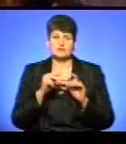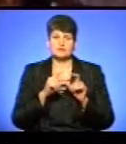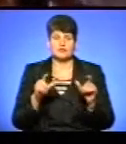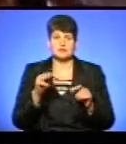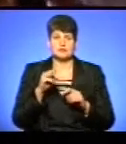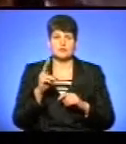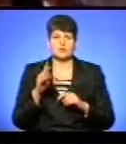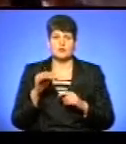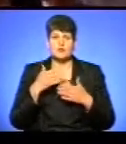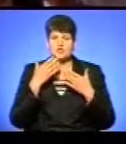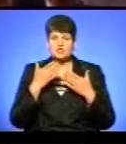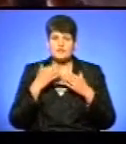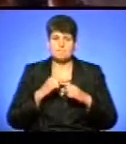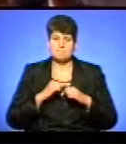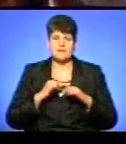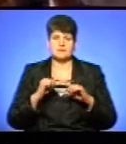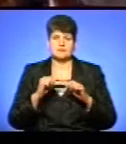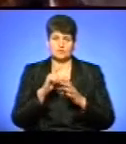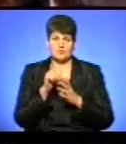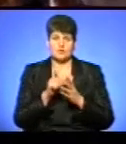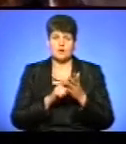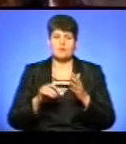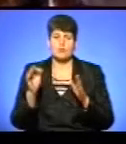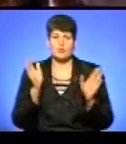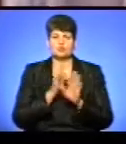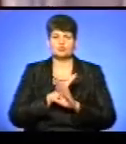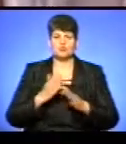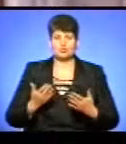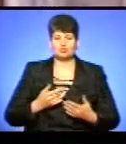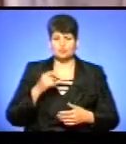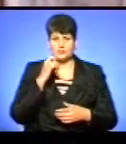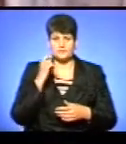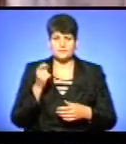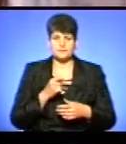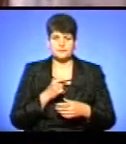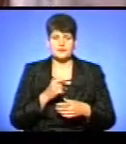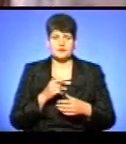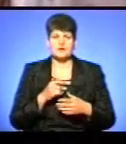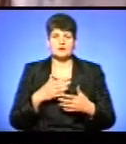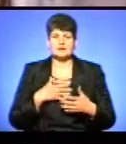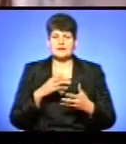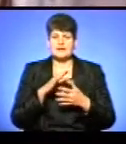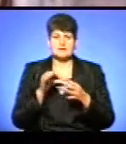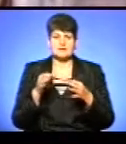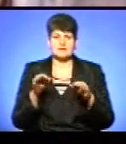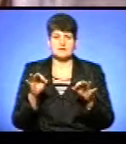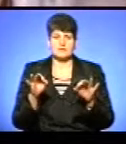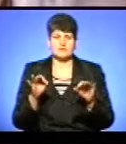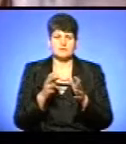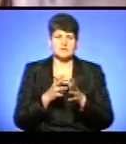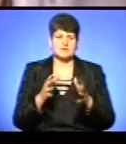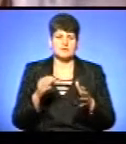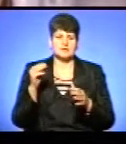Кульпа читає патріотичну поезію про долю України. «Розваг незалежний, пала на тисячі